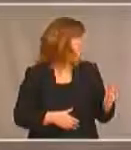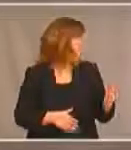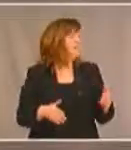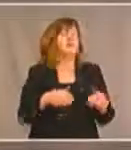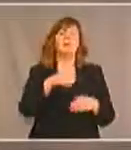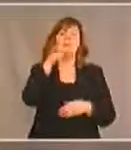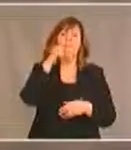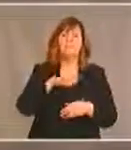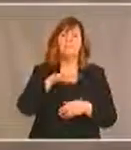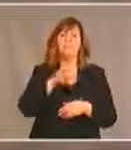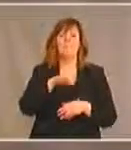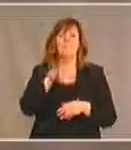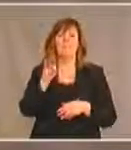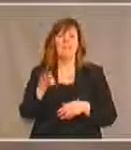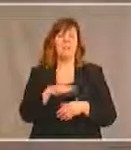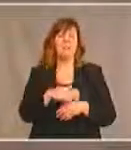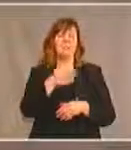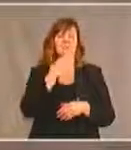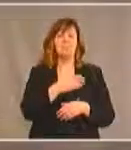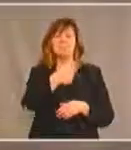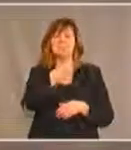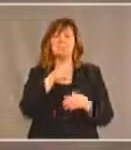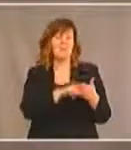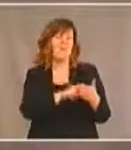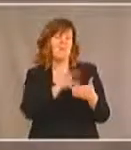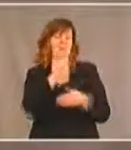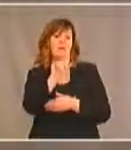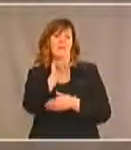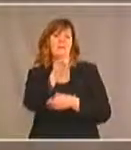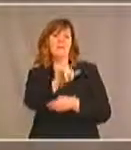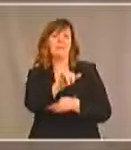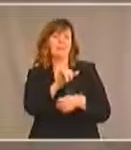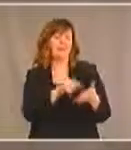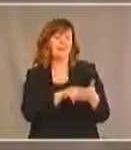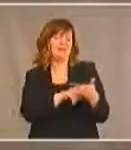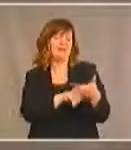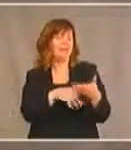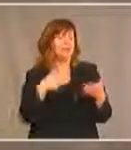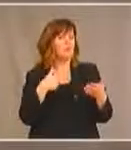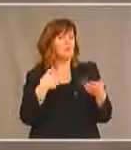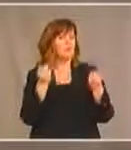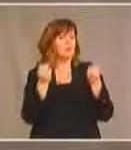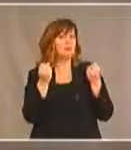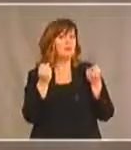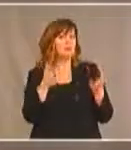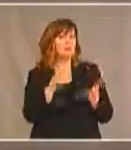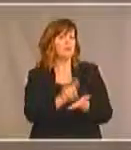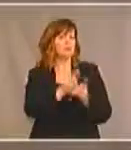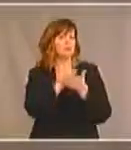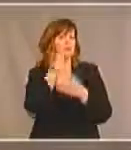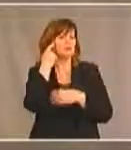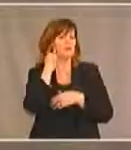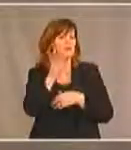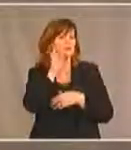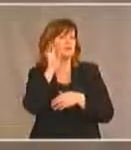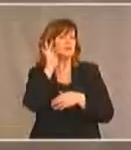une autre bonne question qui nous vient d'aimer pourquoi il n'y a-t-il pas de ressources pour les autochtones